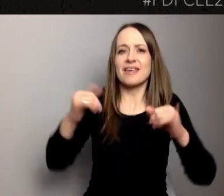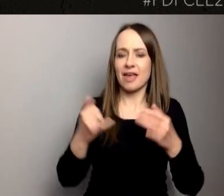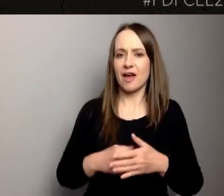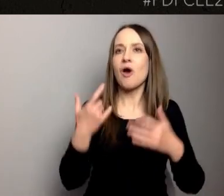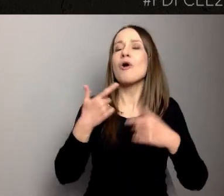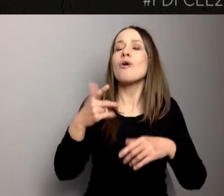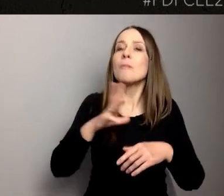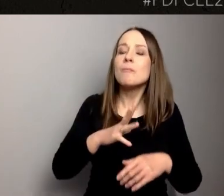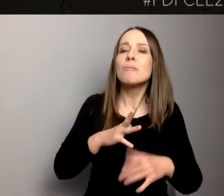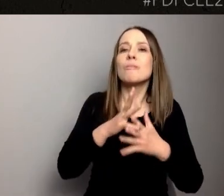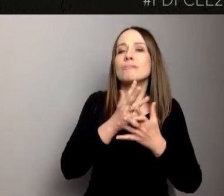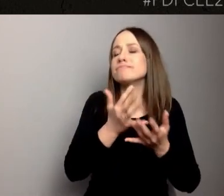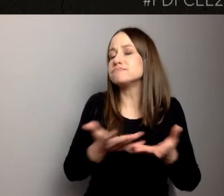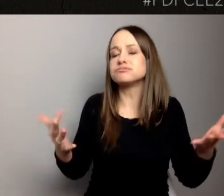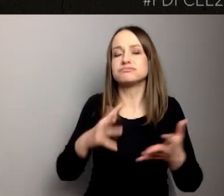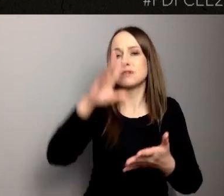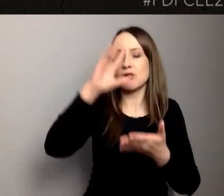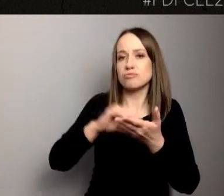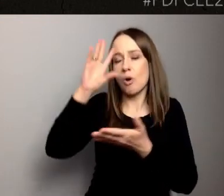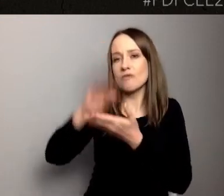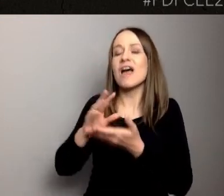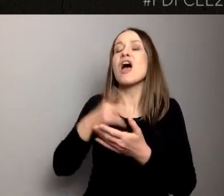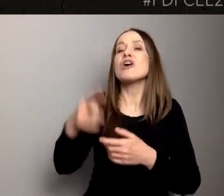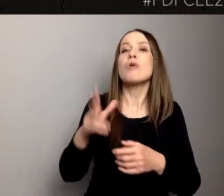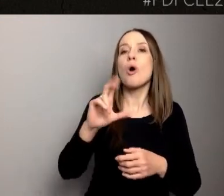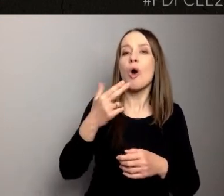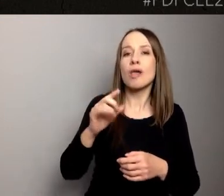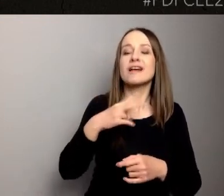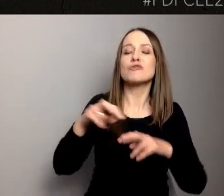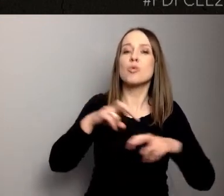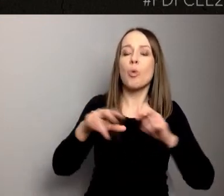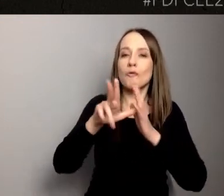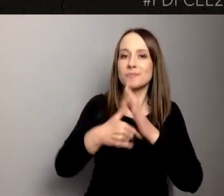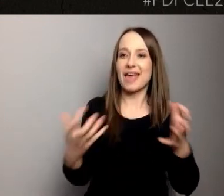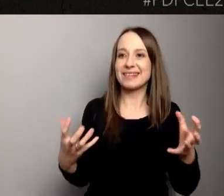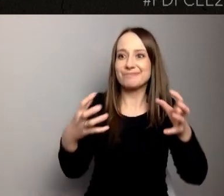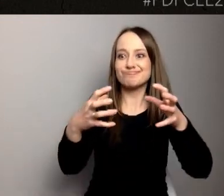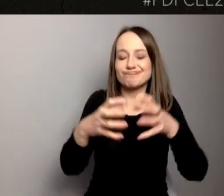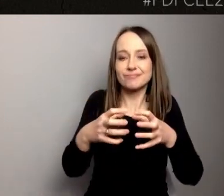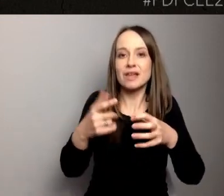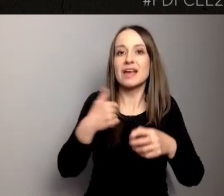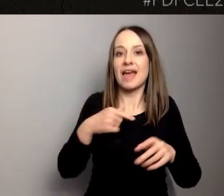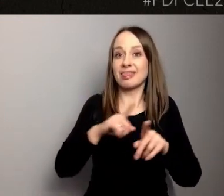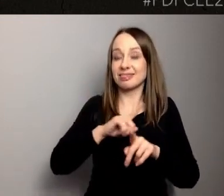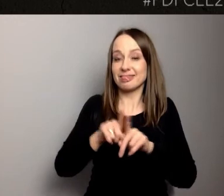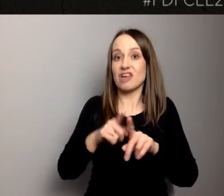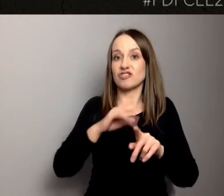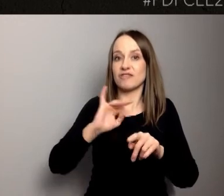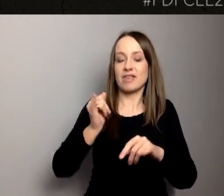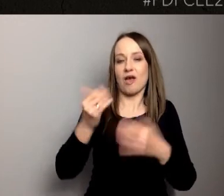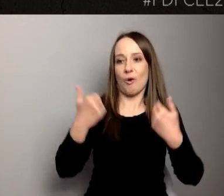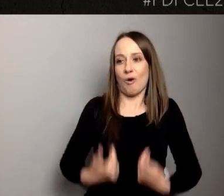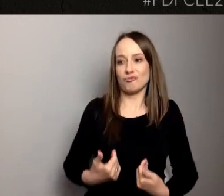zbieram i w Kongresie Ruchów Miejskich i jako przedsiębiorca i też aktywista miejski.